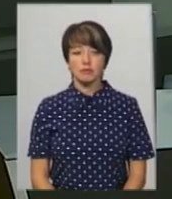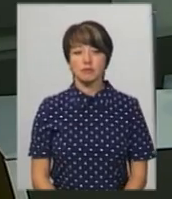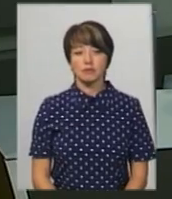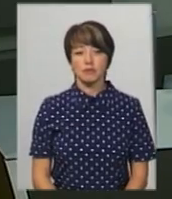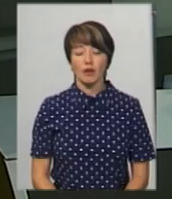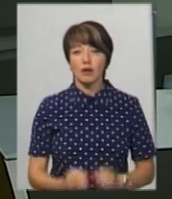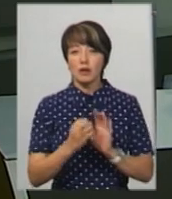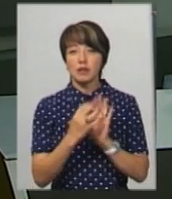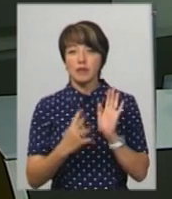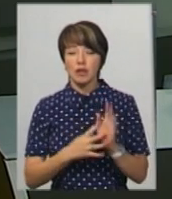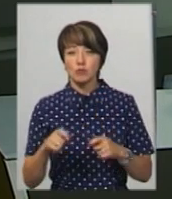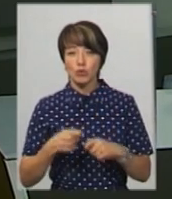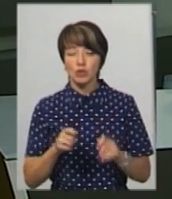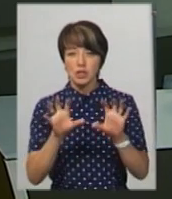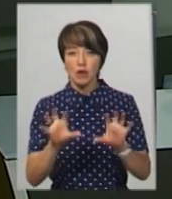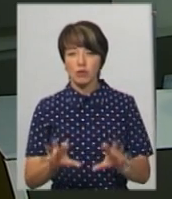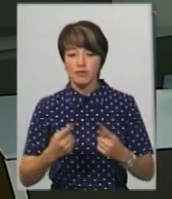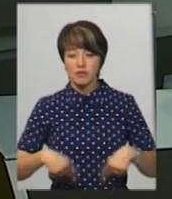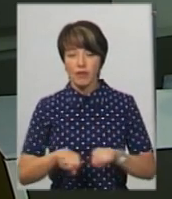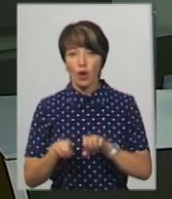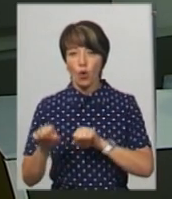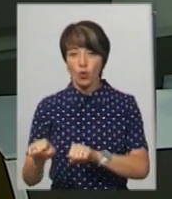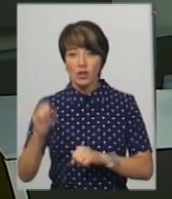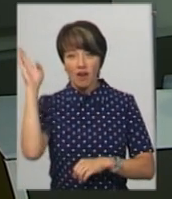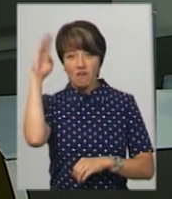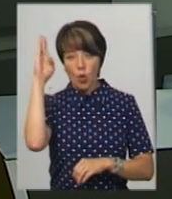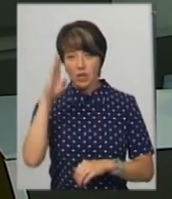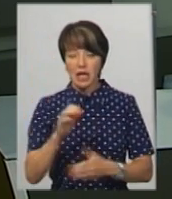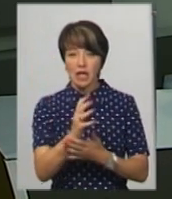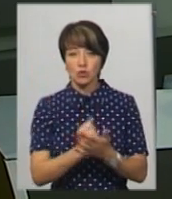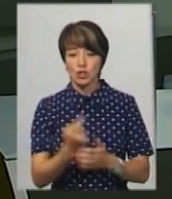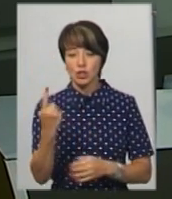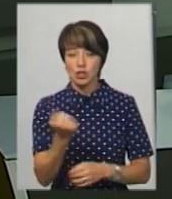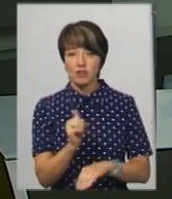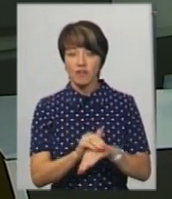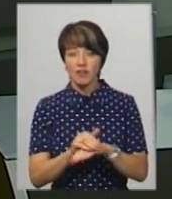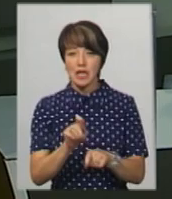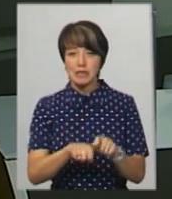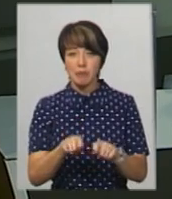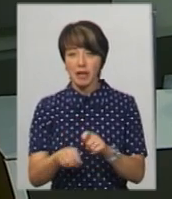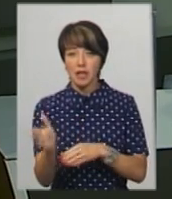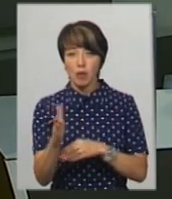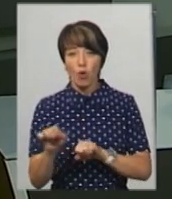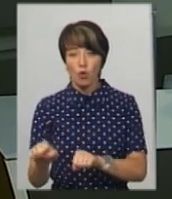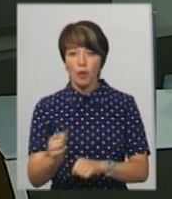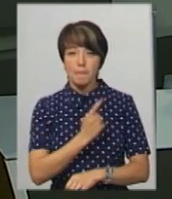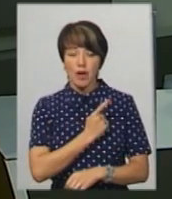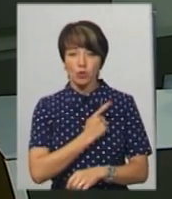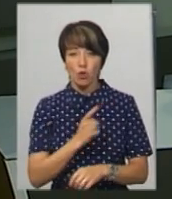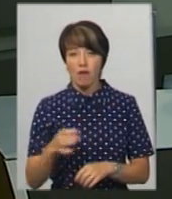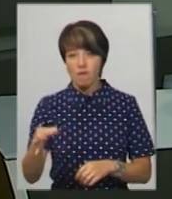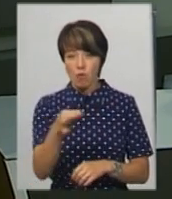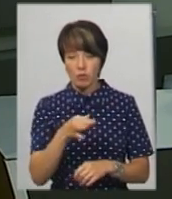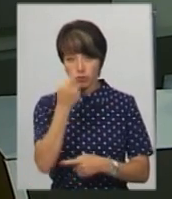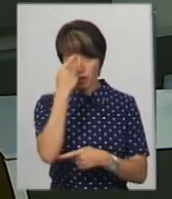19 порушень законодавства у сфері охорони водних біоресурсів за тиждень виявили інспектора рибоохоронного патруля в області,